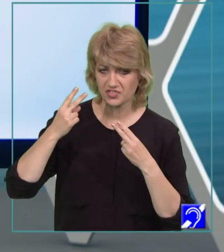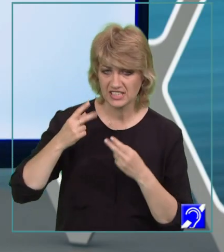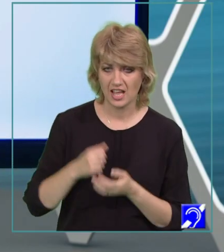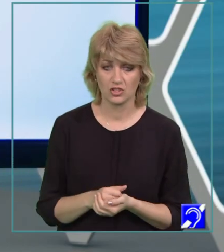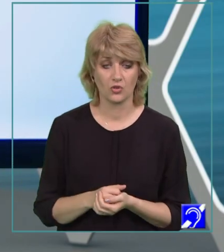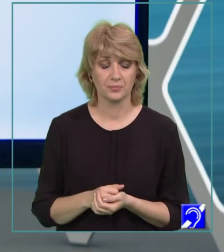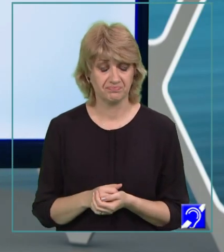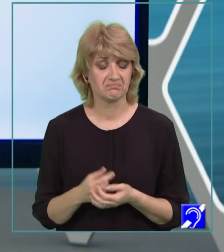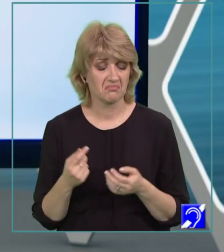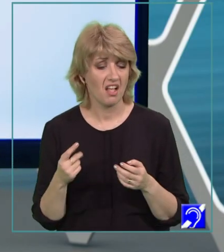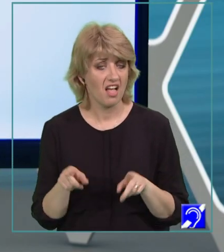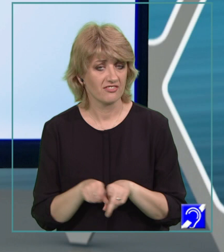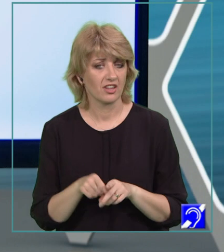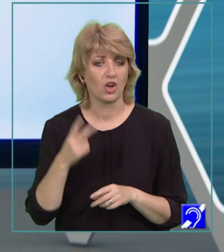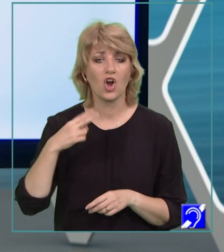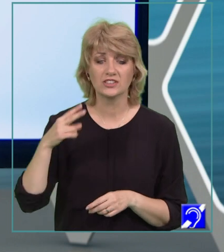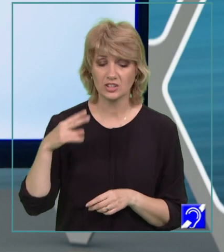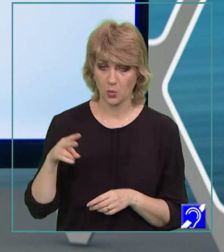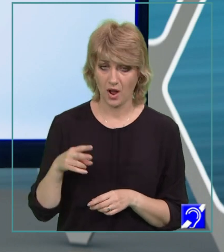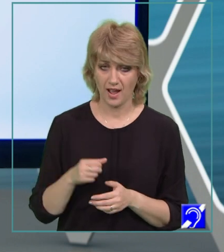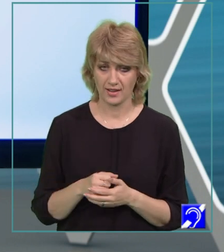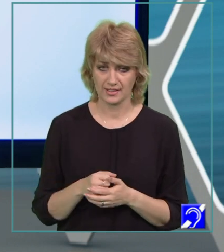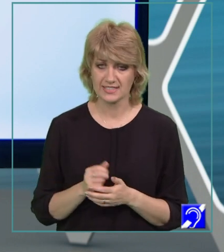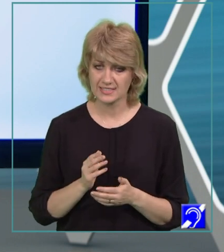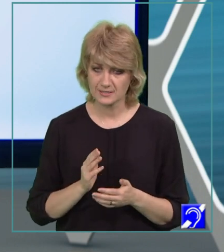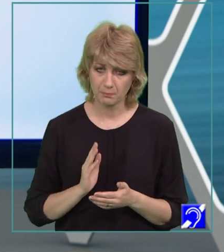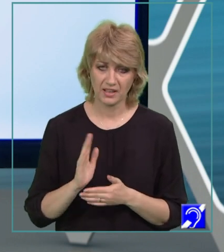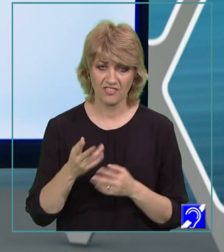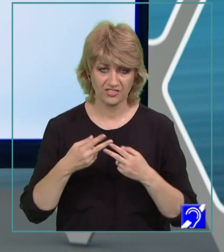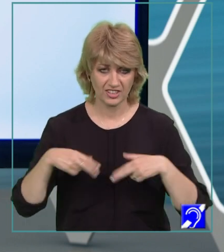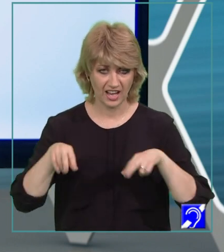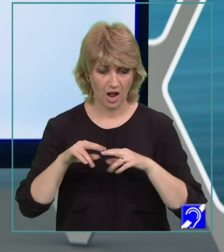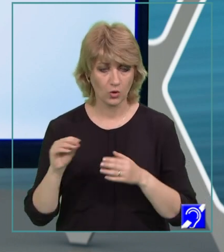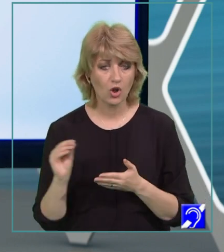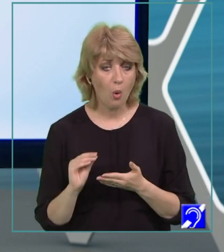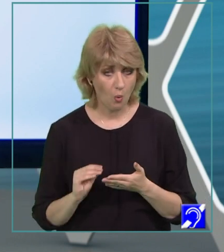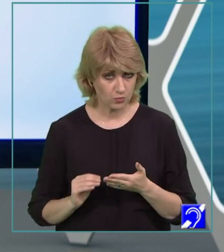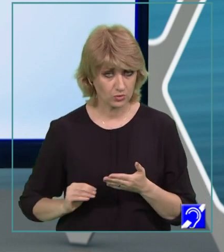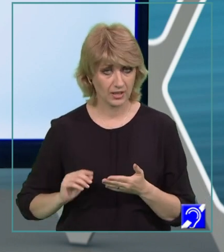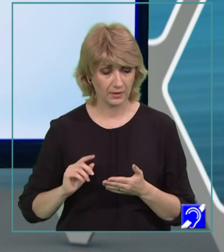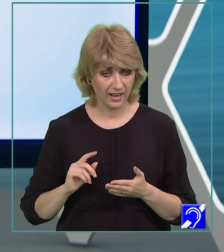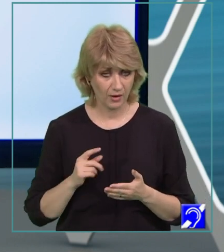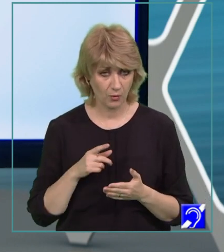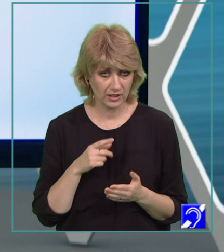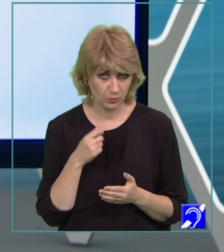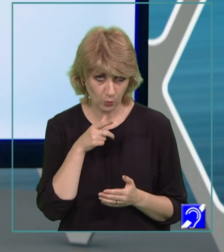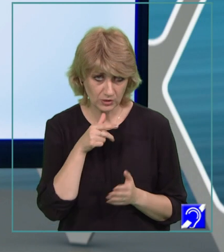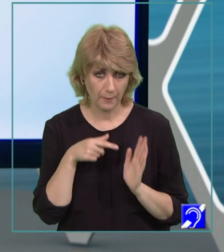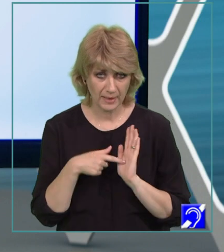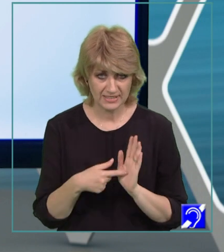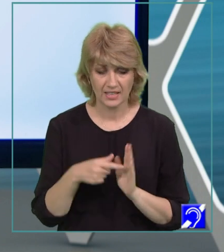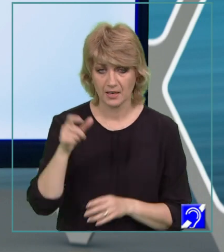asemenea, în continuare și spre finalul compunerii în care prezentăm un